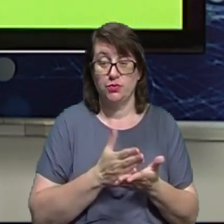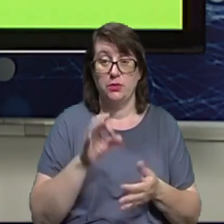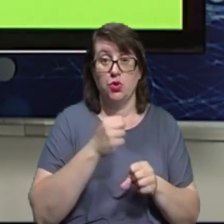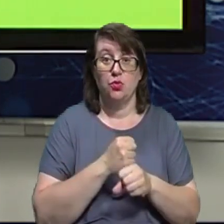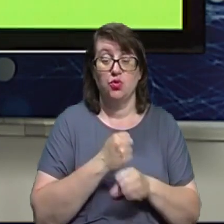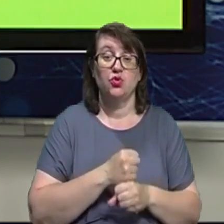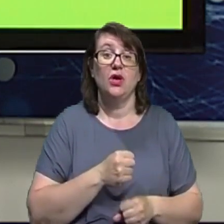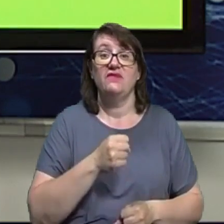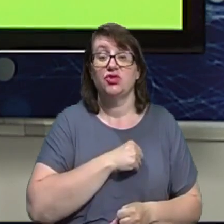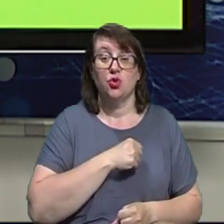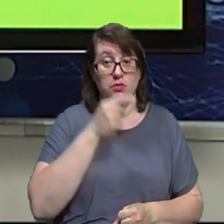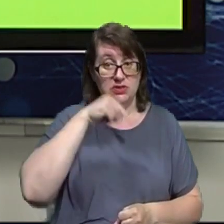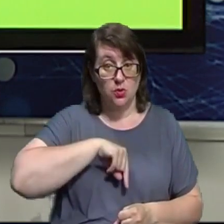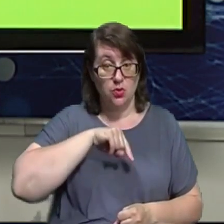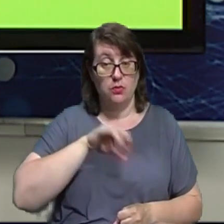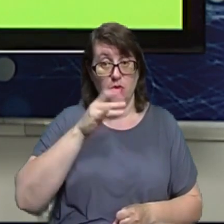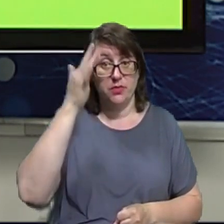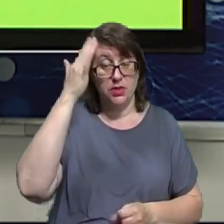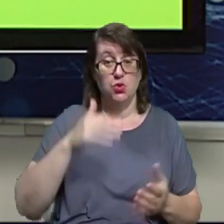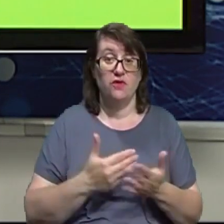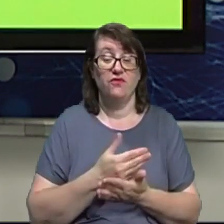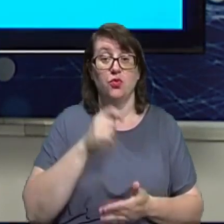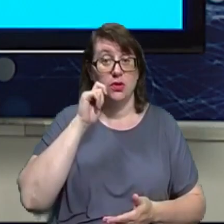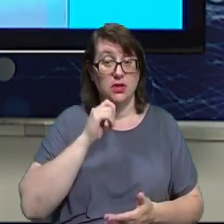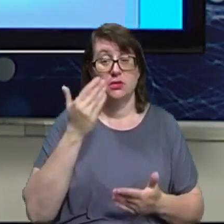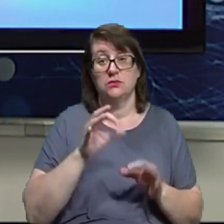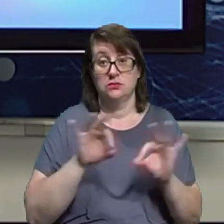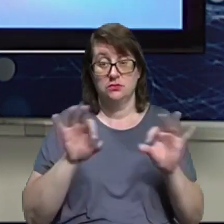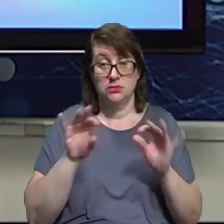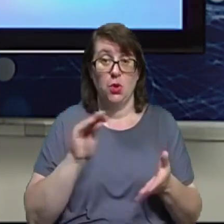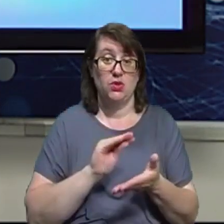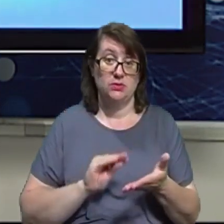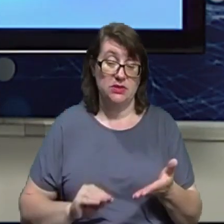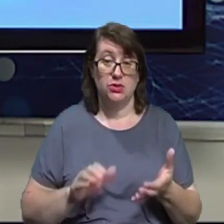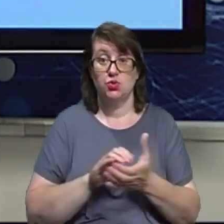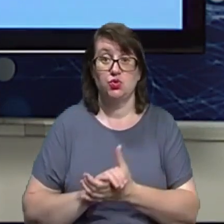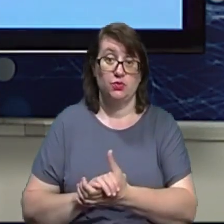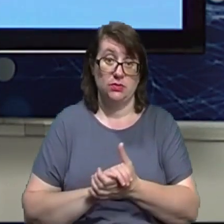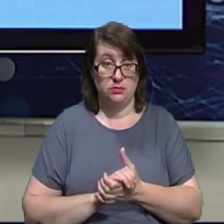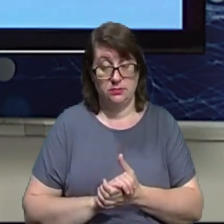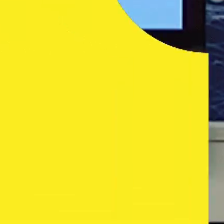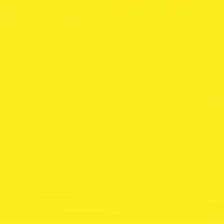психолога та про мрію про нову Україну він розповів в кореспонденції Суспільного Антоніні Тугас.